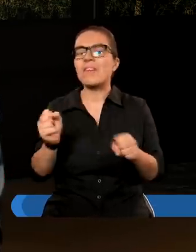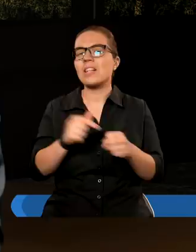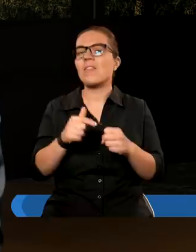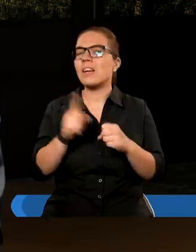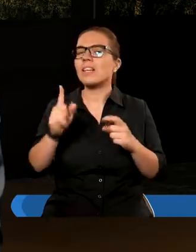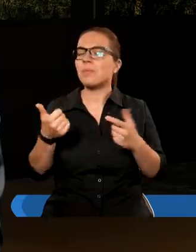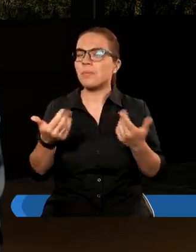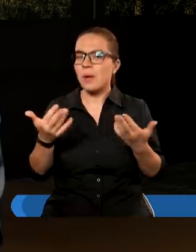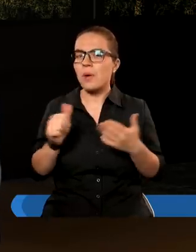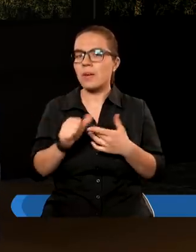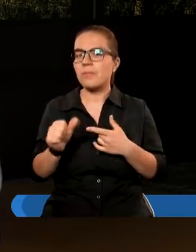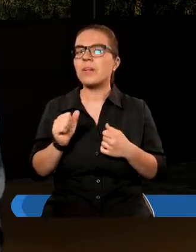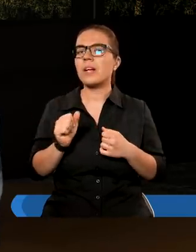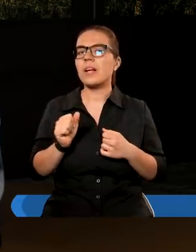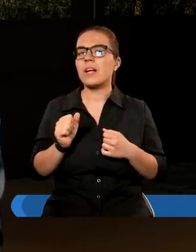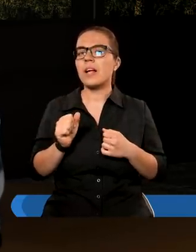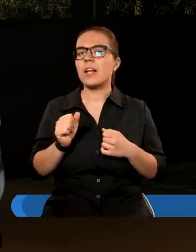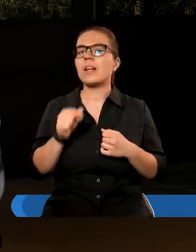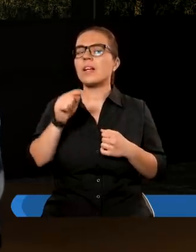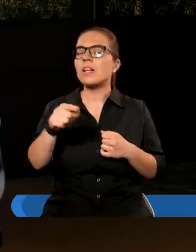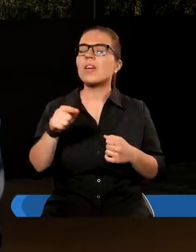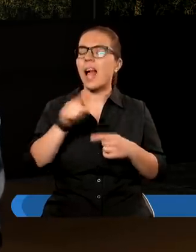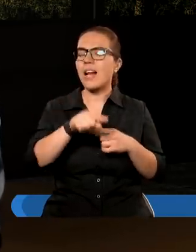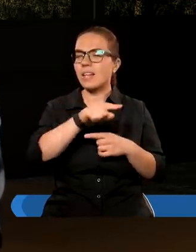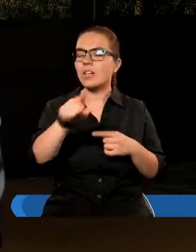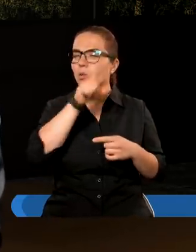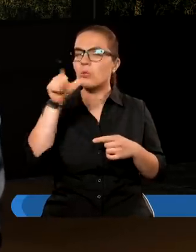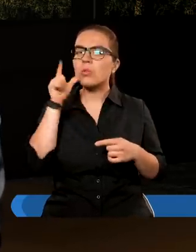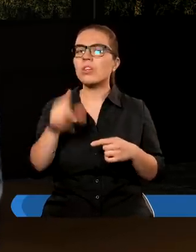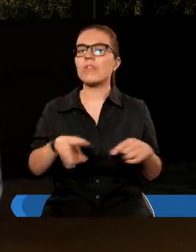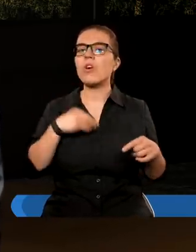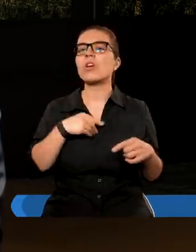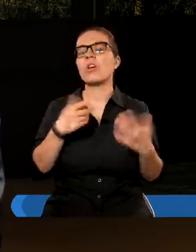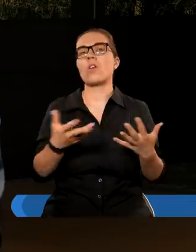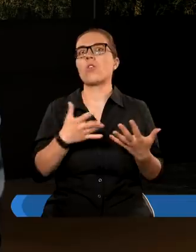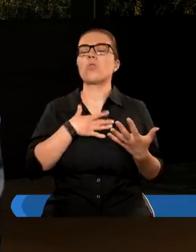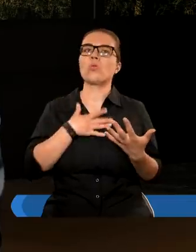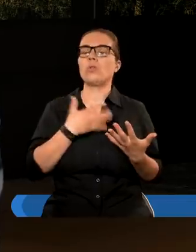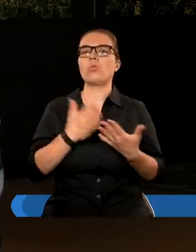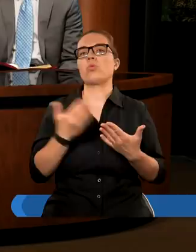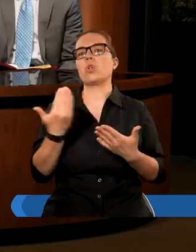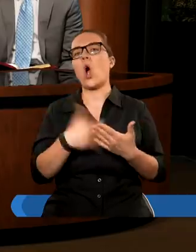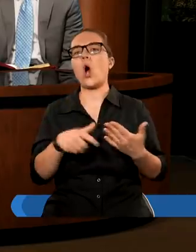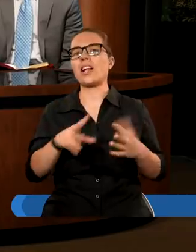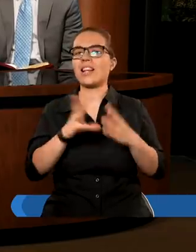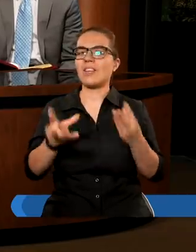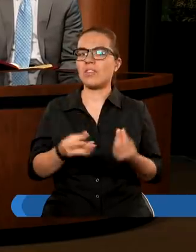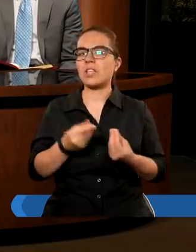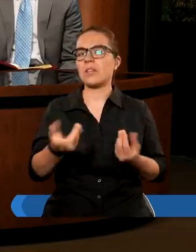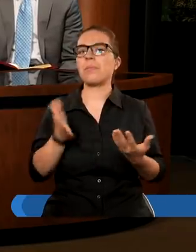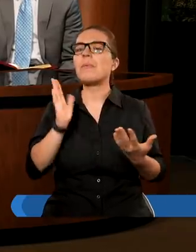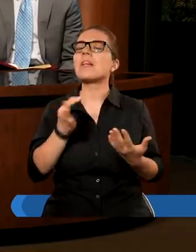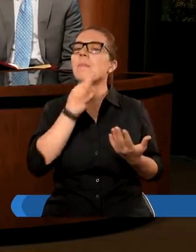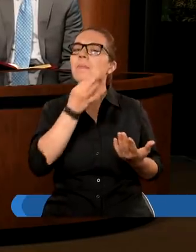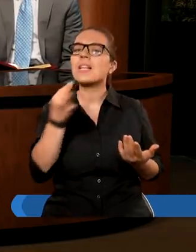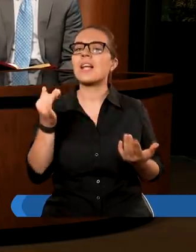ludzi. Dlatego oni to bezpośrednio wiążą z końcem świata. Dla nich zburzenie świątyni to jest po prostu koniec tego wszystkiego. Tak, stąd to pytanie. Jaki